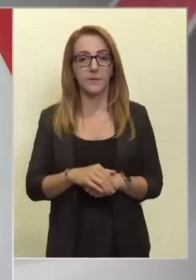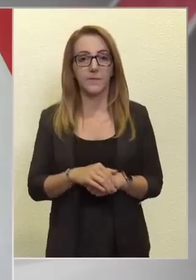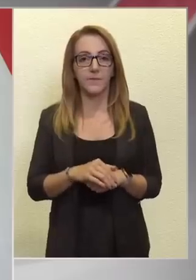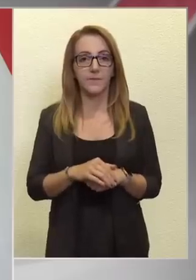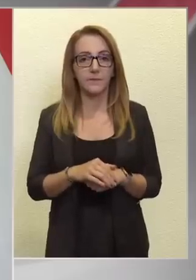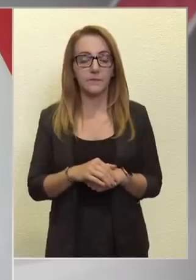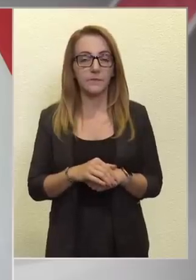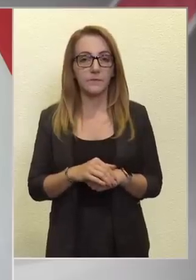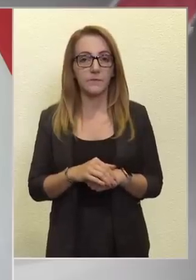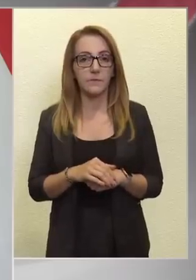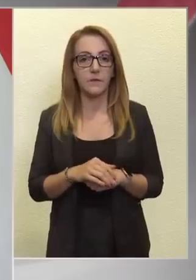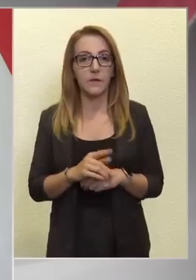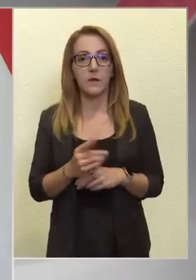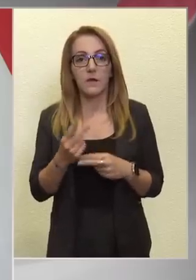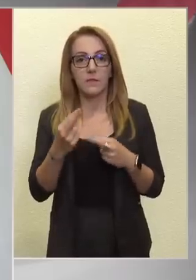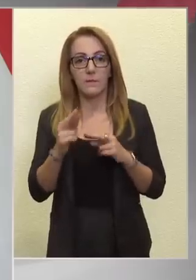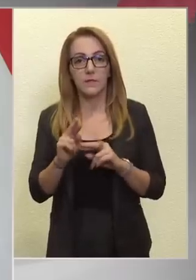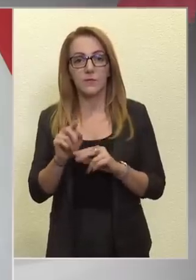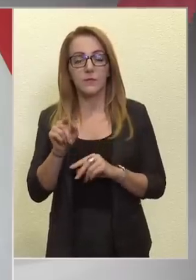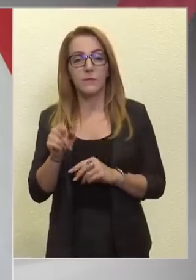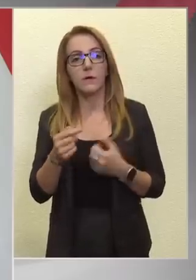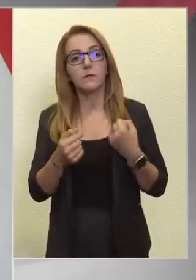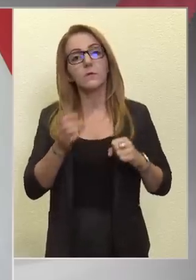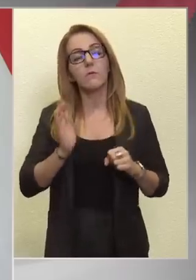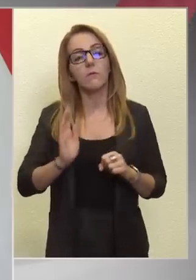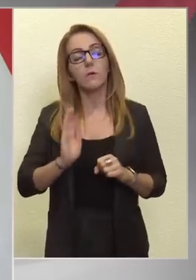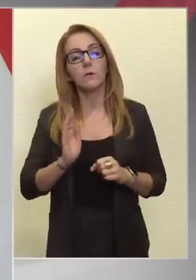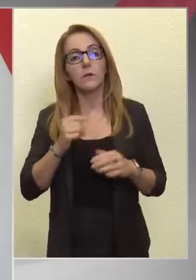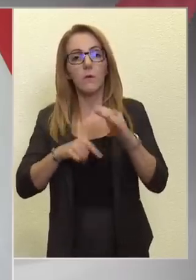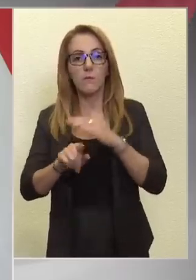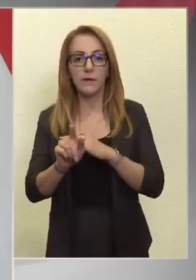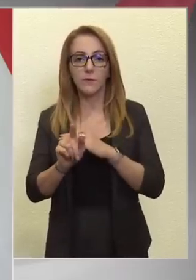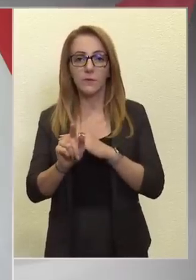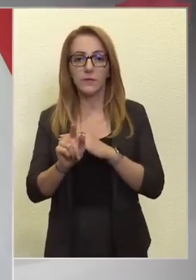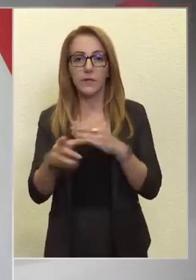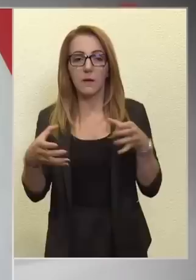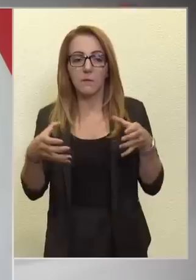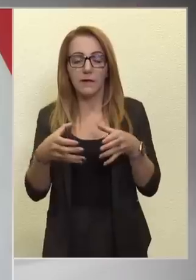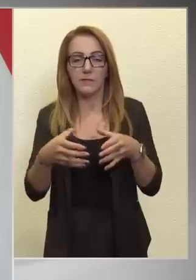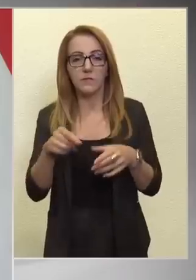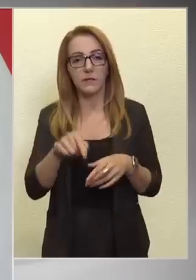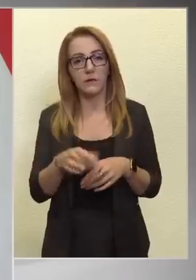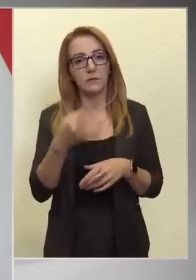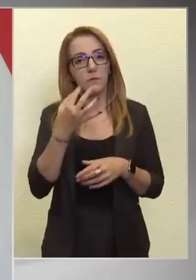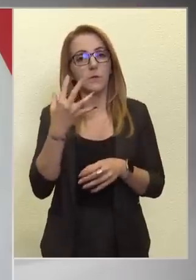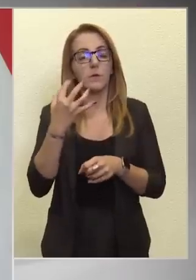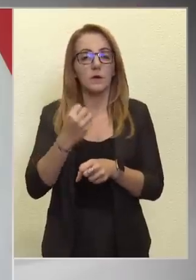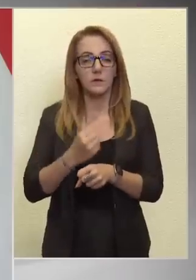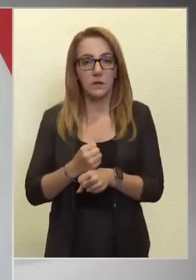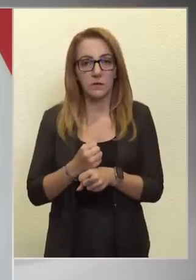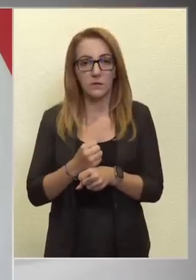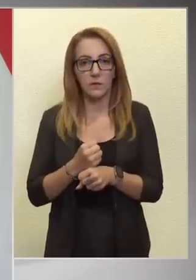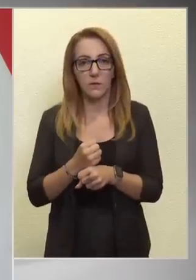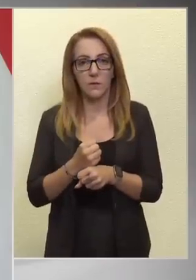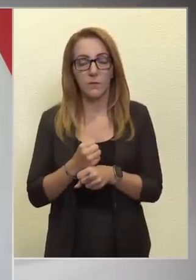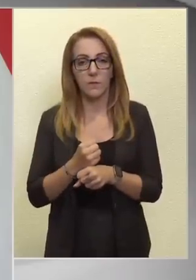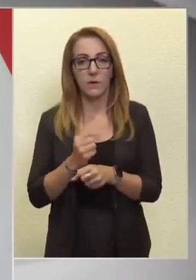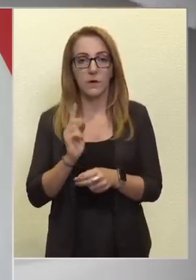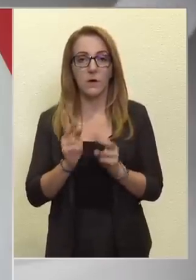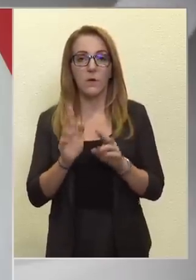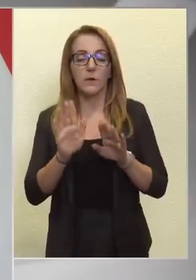úgyhogy nem becsülném le az ő baloldalon belüli bázisát. Én azt tartom nagyon szomorúnak, hogy ha